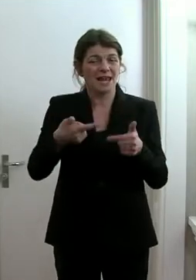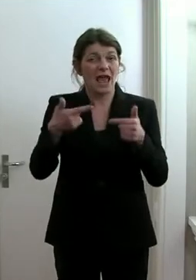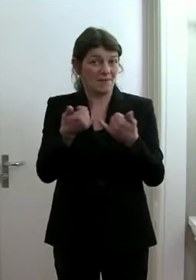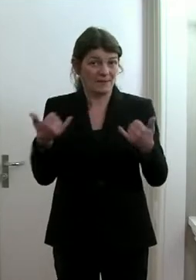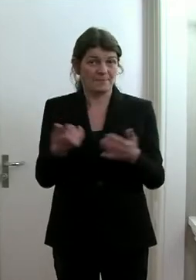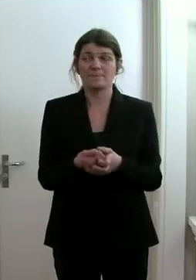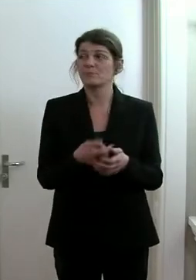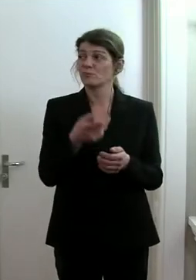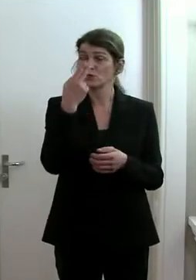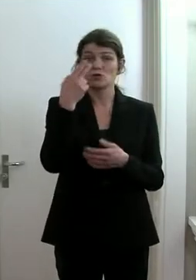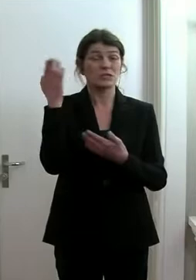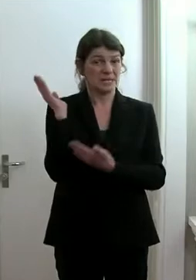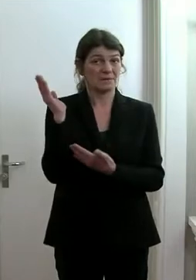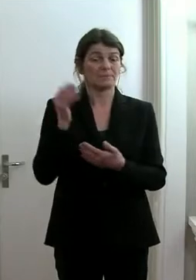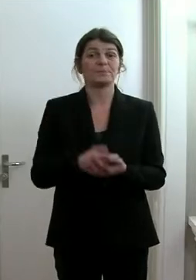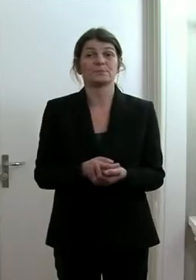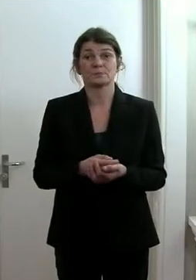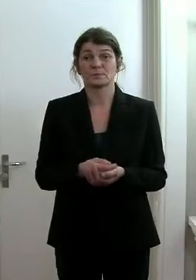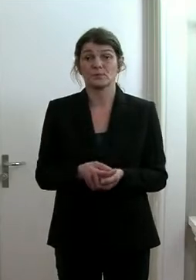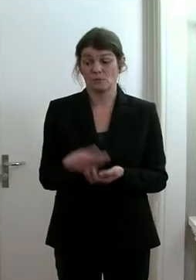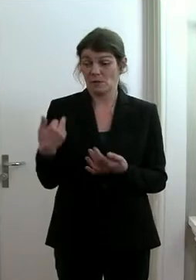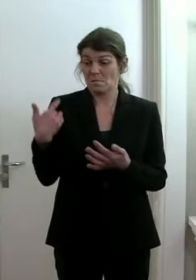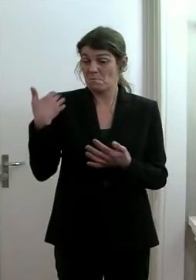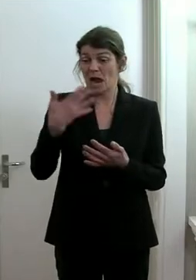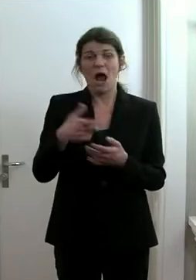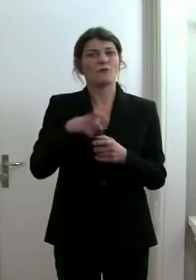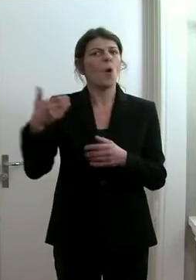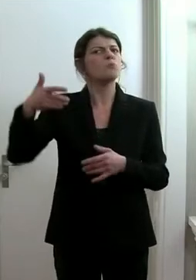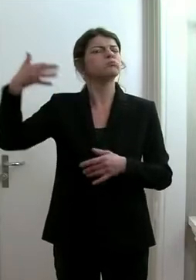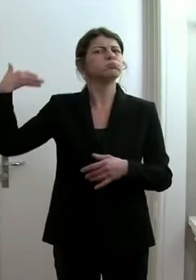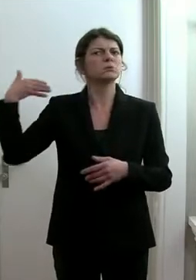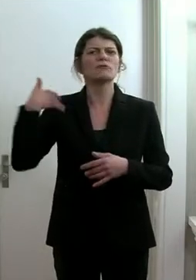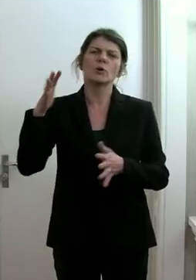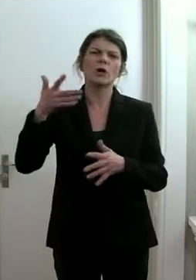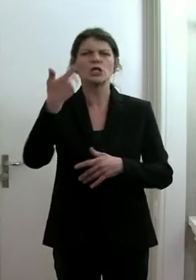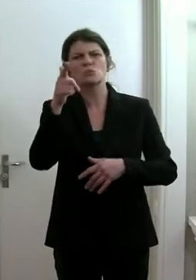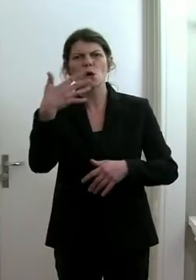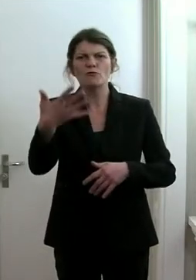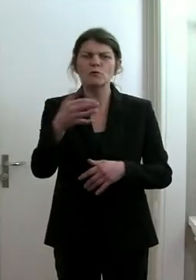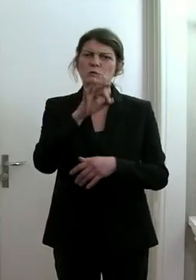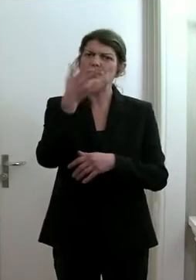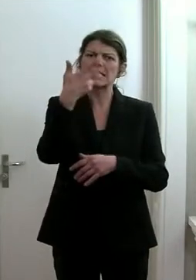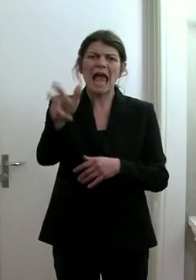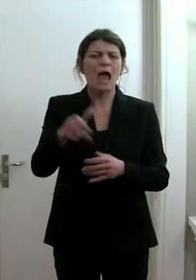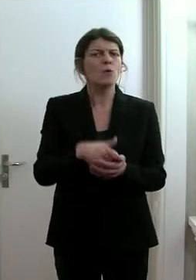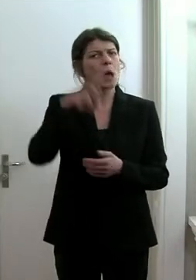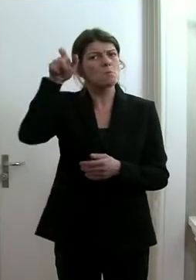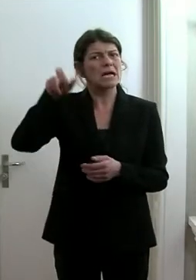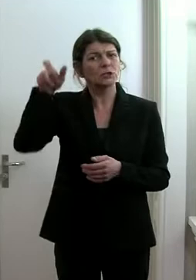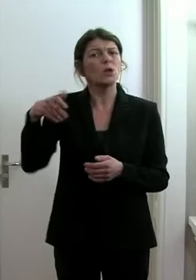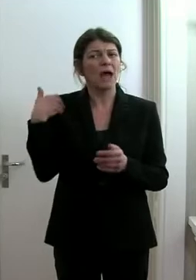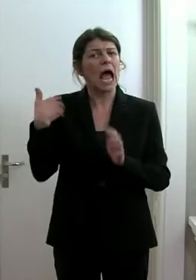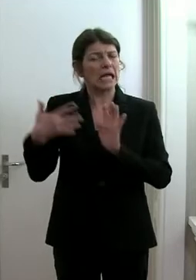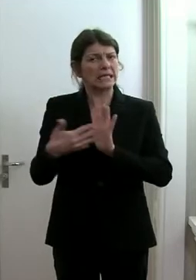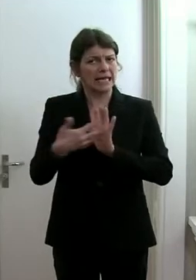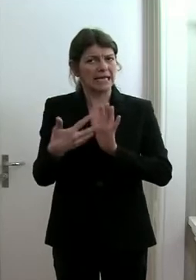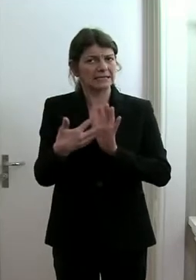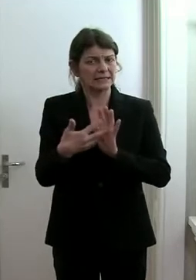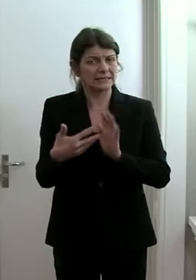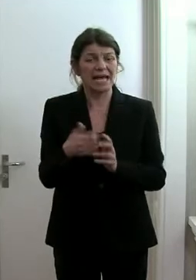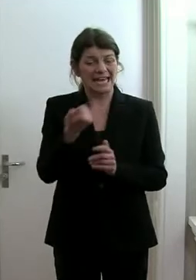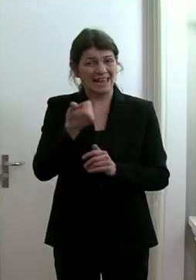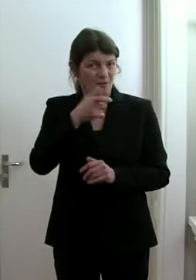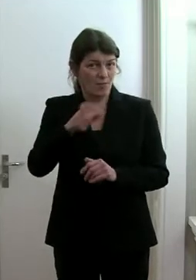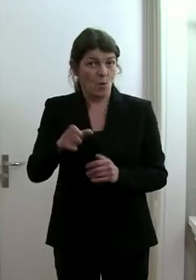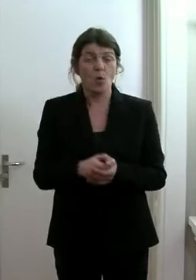hier, dass wir in den paar Wochen davor so immer bei 250 bis 300 Personen waren, die getestet wurden pro